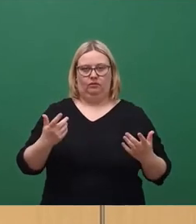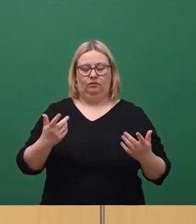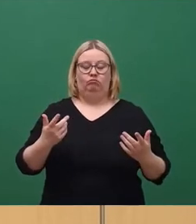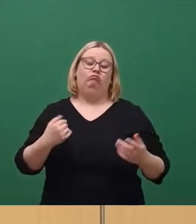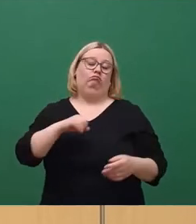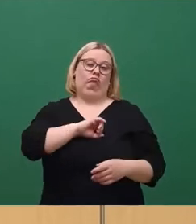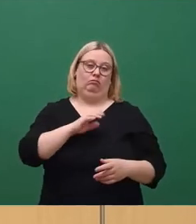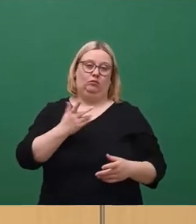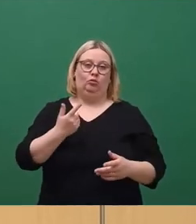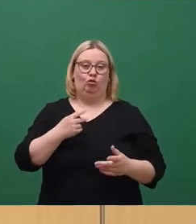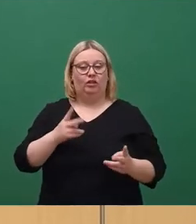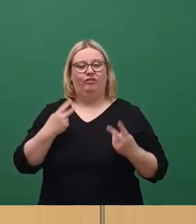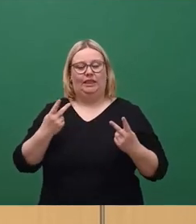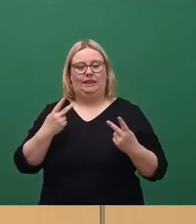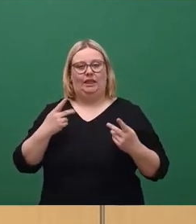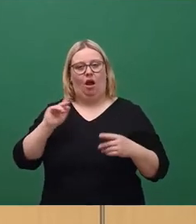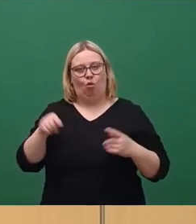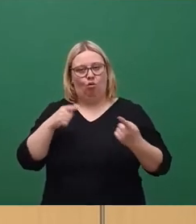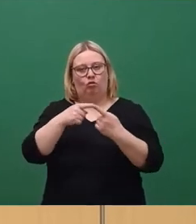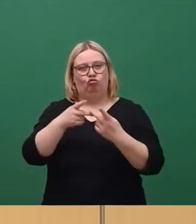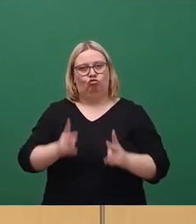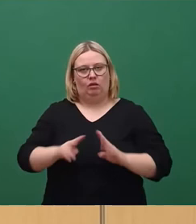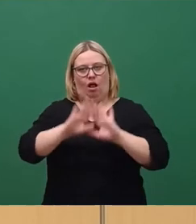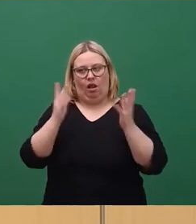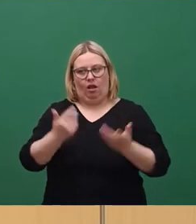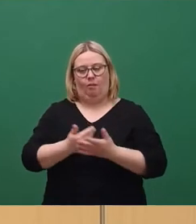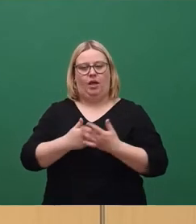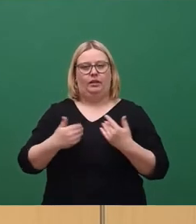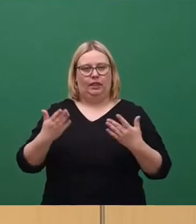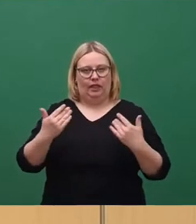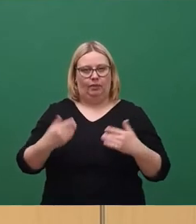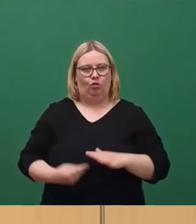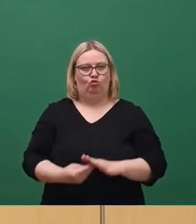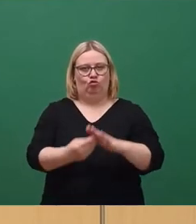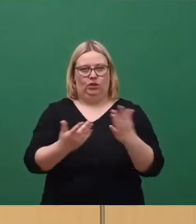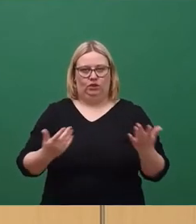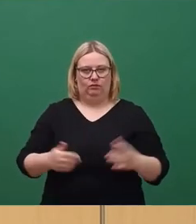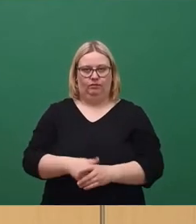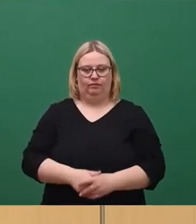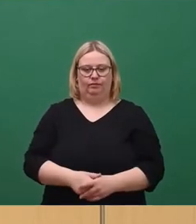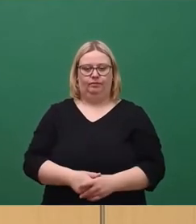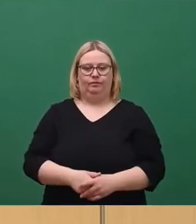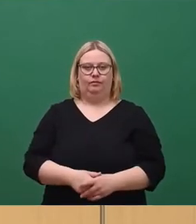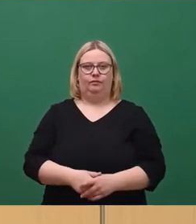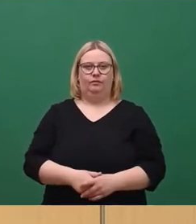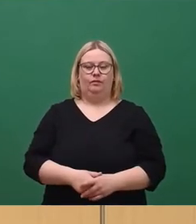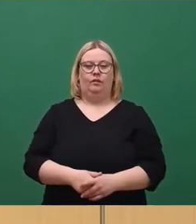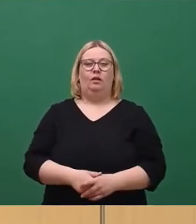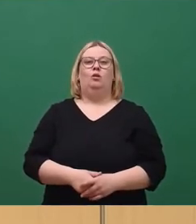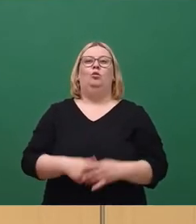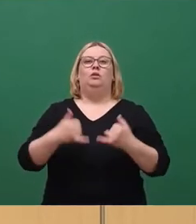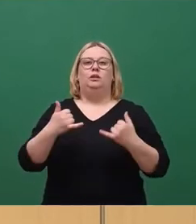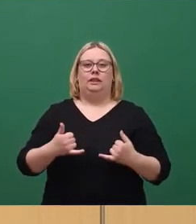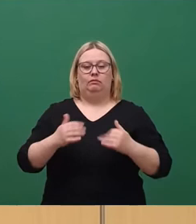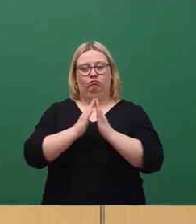Weg hin zu dem Ziel, als Stadt grundsätzlich solche Vorhaben klimaneutral durchzuführen. Jetzt bitte ich noch darum,